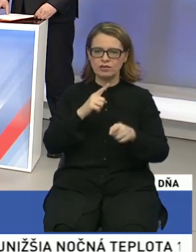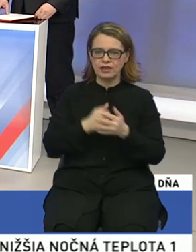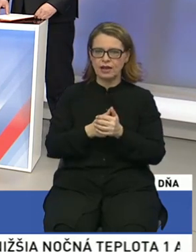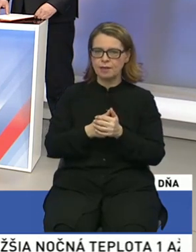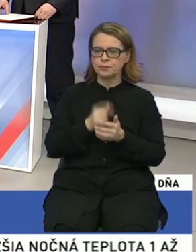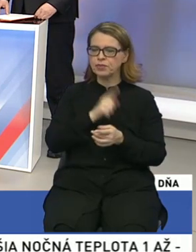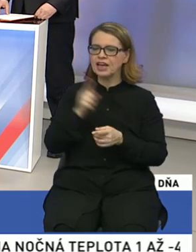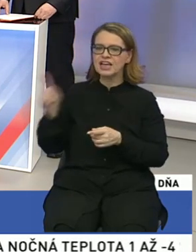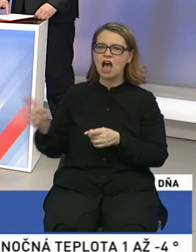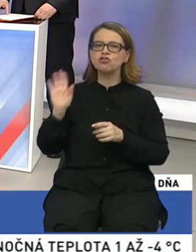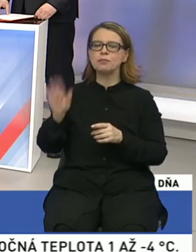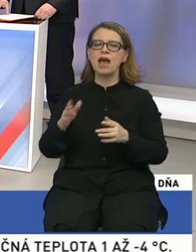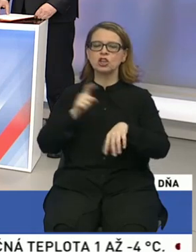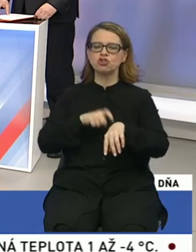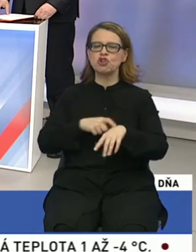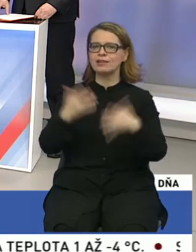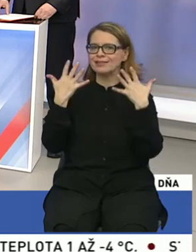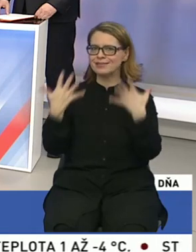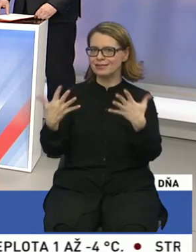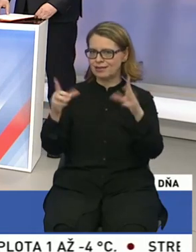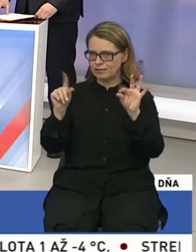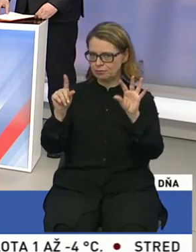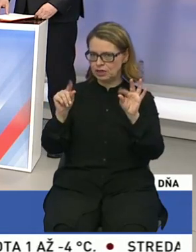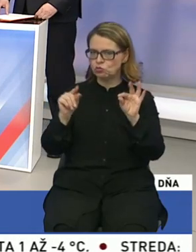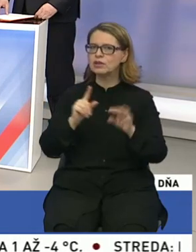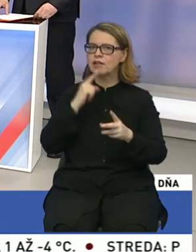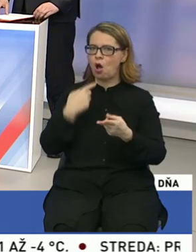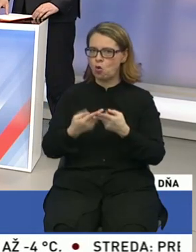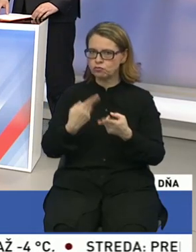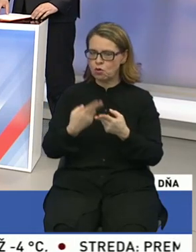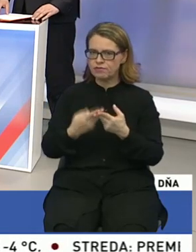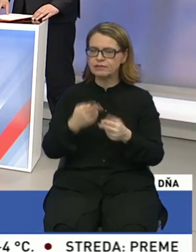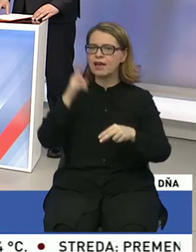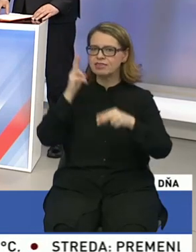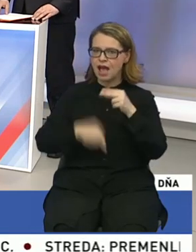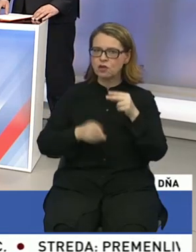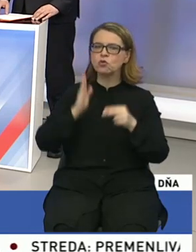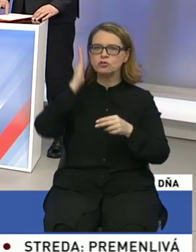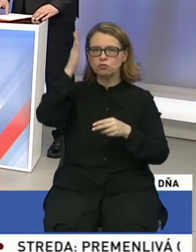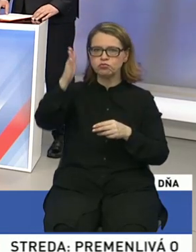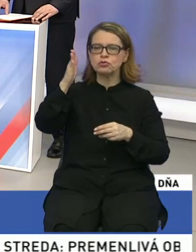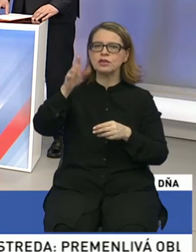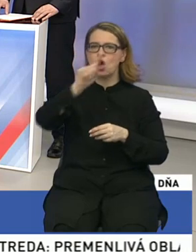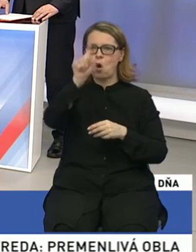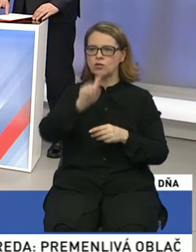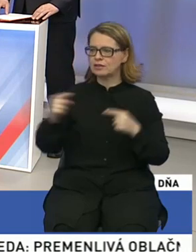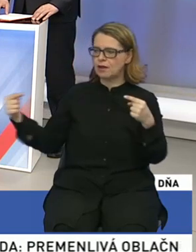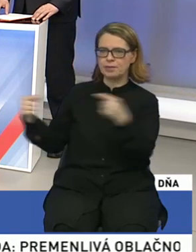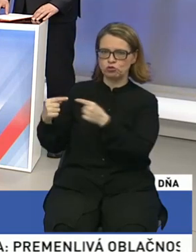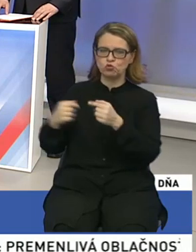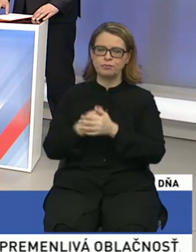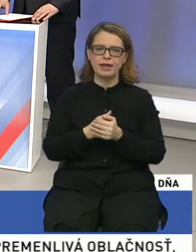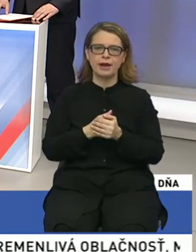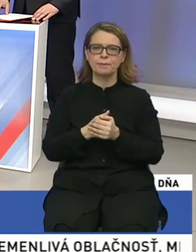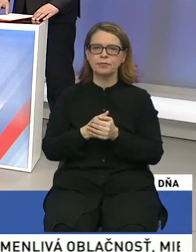z vás má čistý čas, 10 minút na svoje odpovede. Na konci bude nasledovať otázka pre súpera. Po